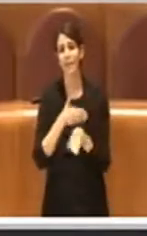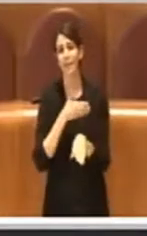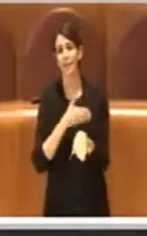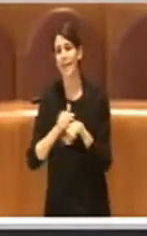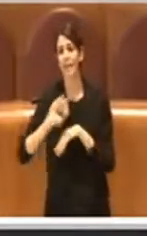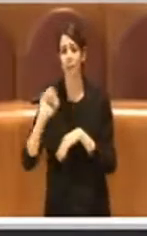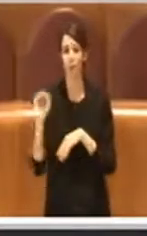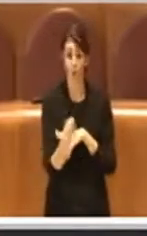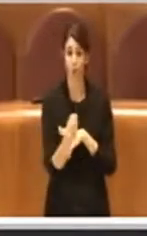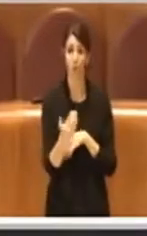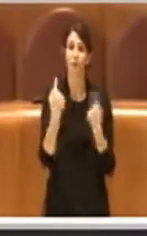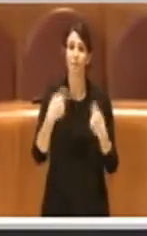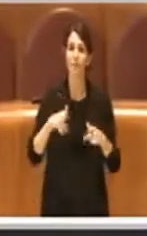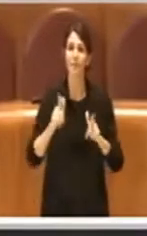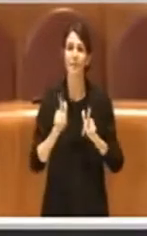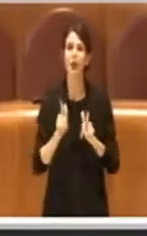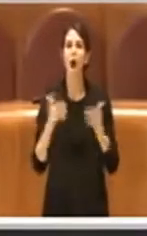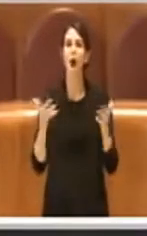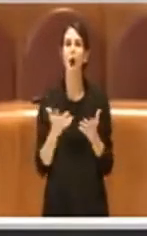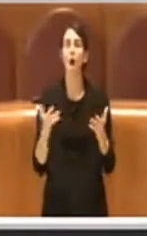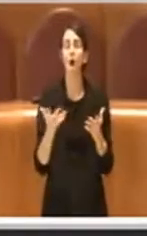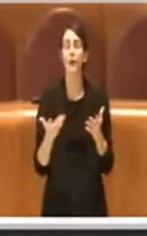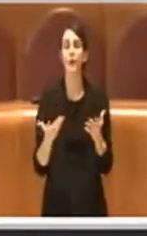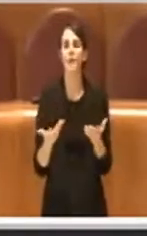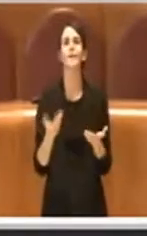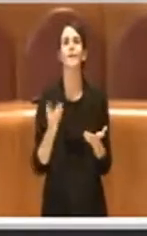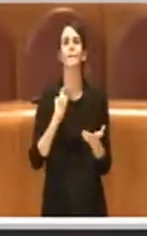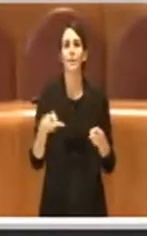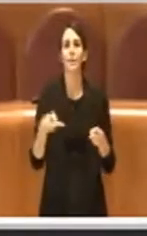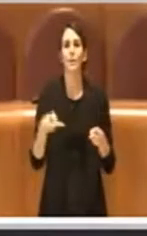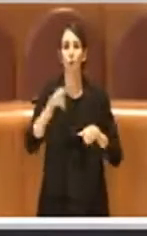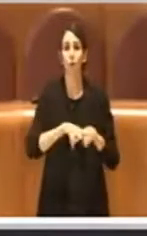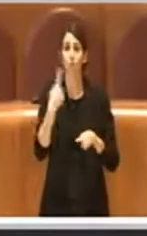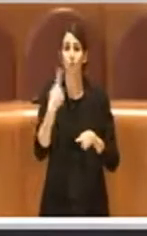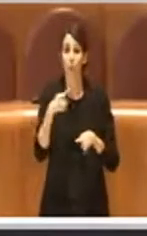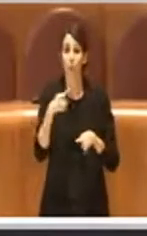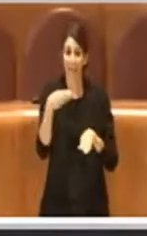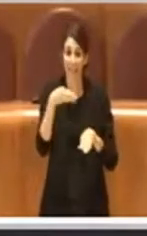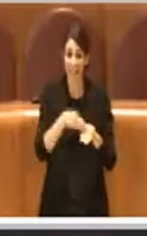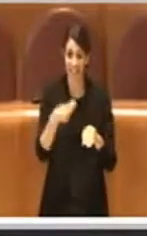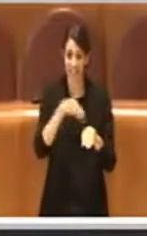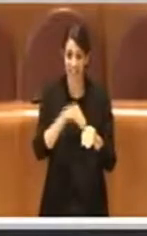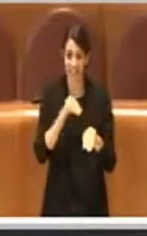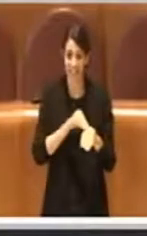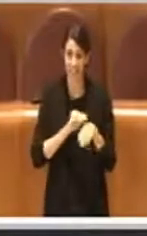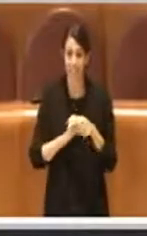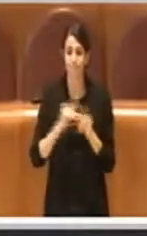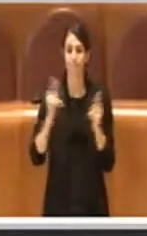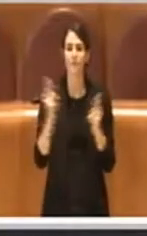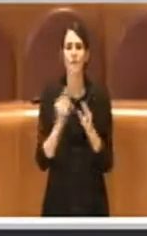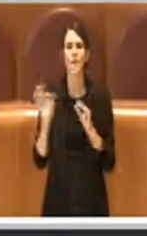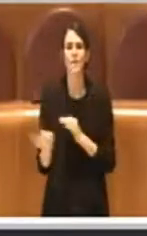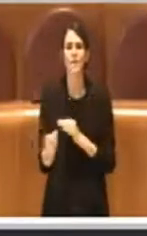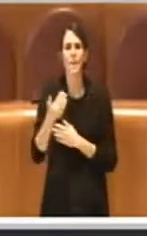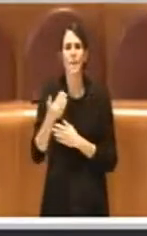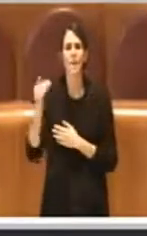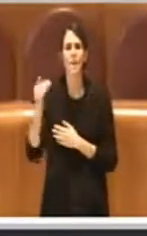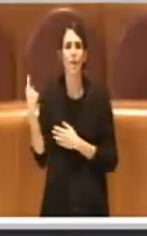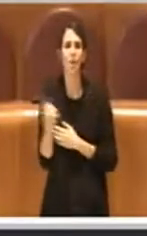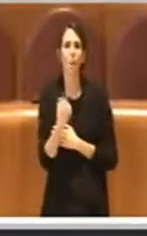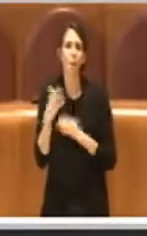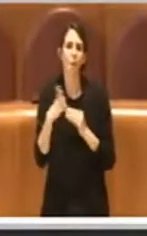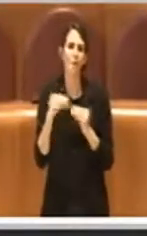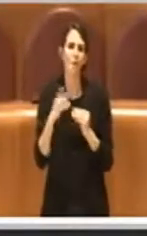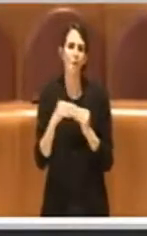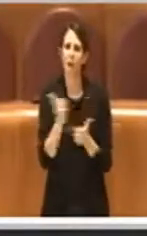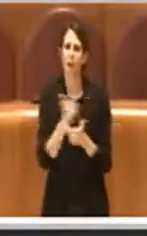genera degli interessi. Se magari qualcuno precedentemente non faceva troppi debiti fuori bilancio, perché